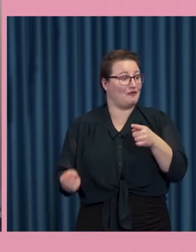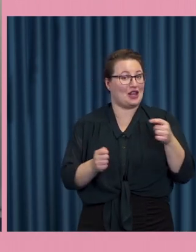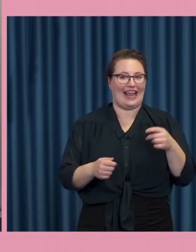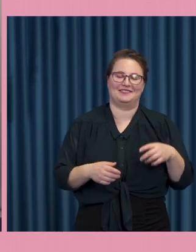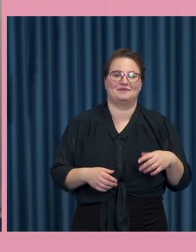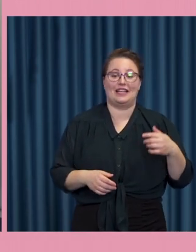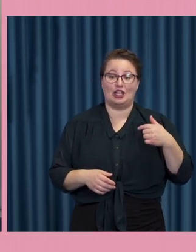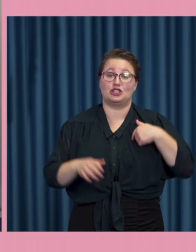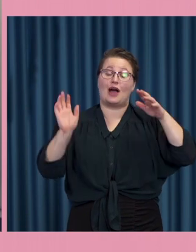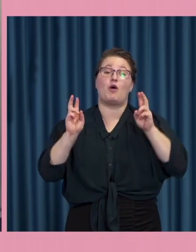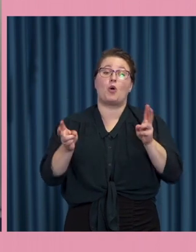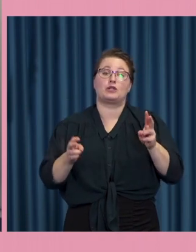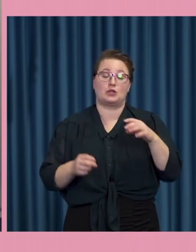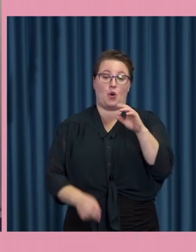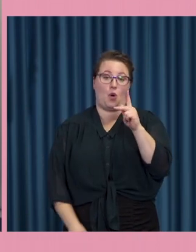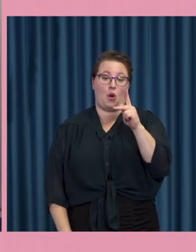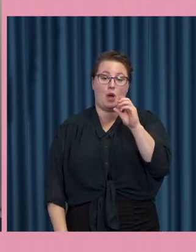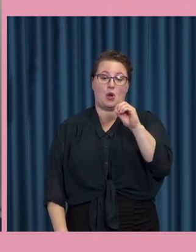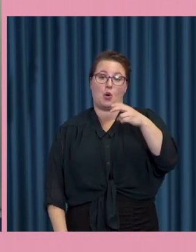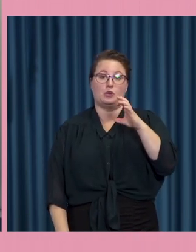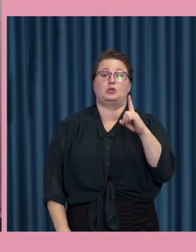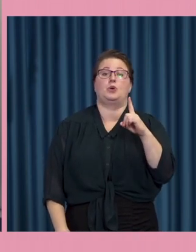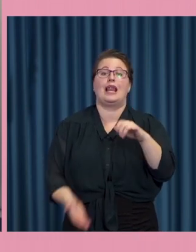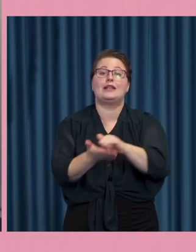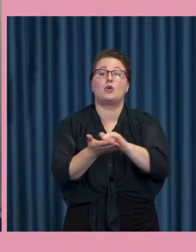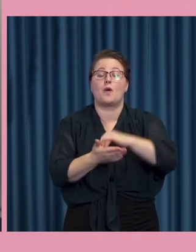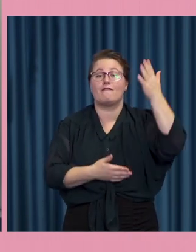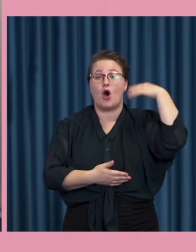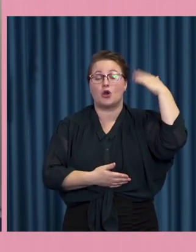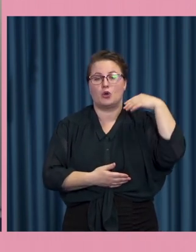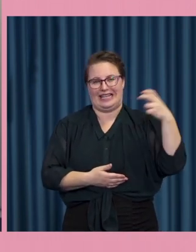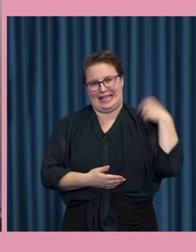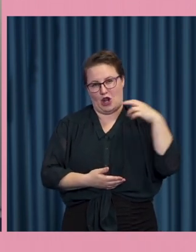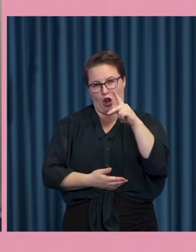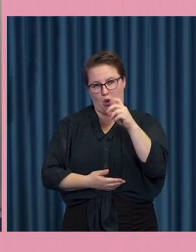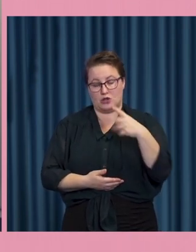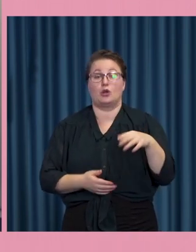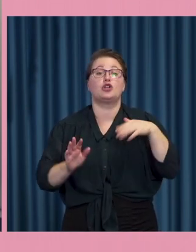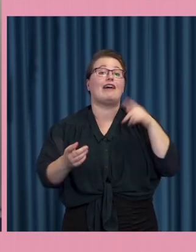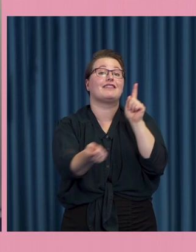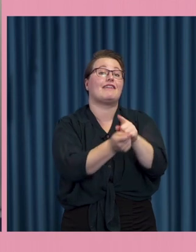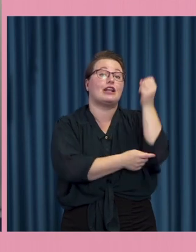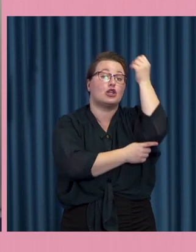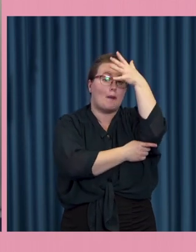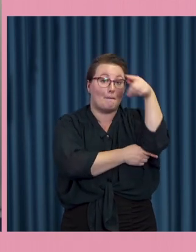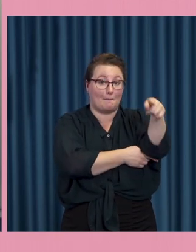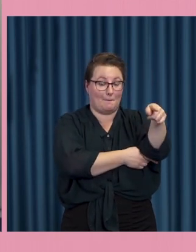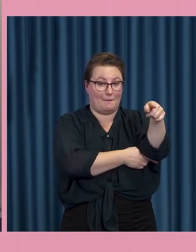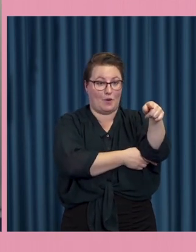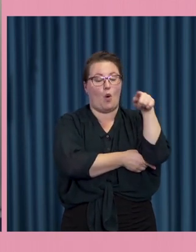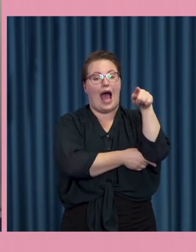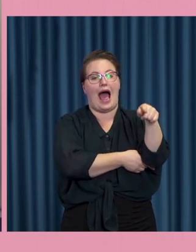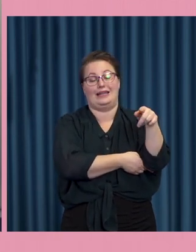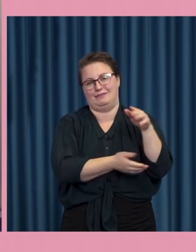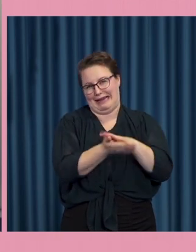generalkonsten i New York och träffade Donald Trump en gång. Och han är ju en person som digitalt spelar en väldig roll med